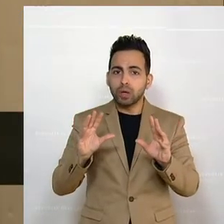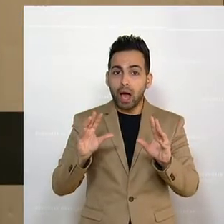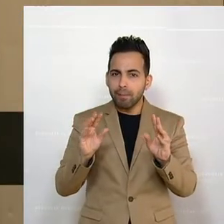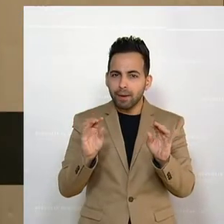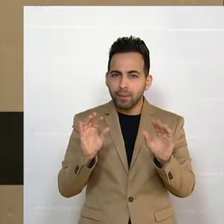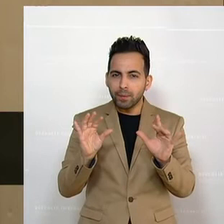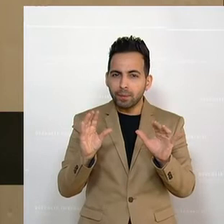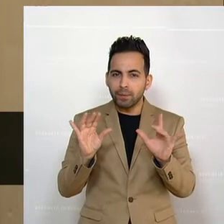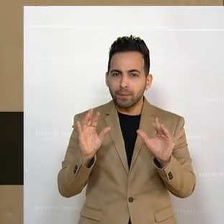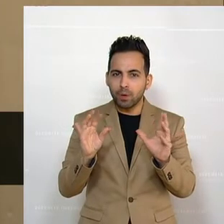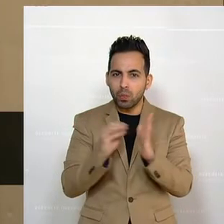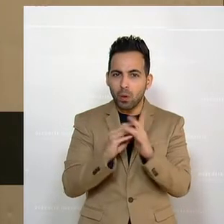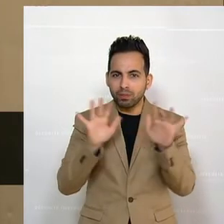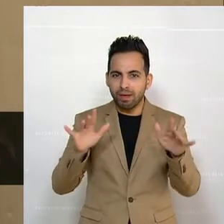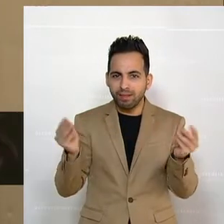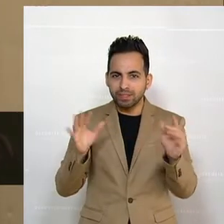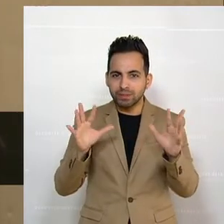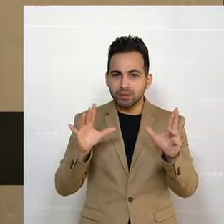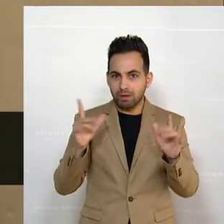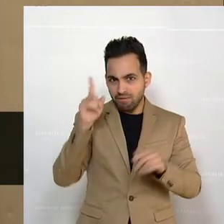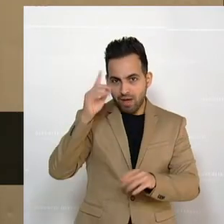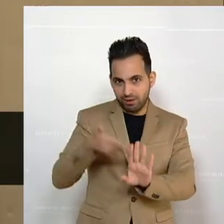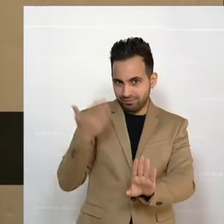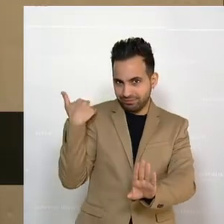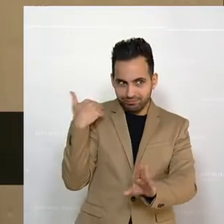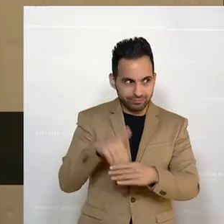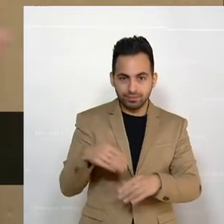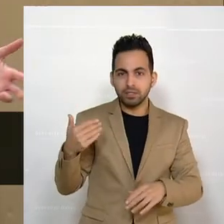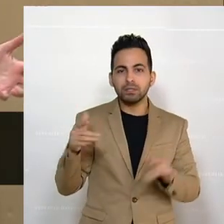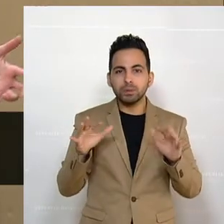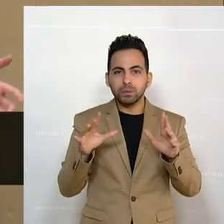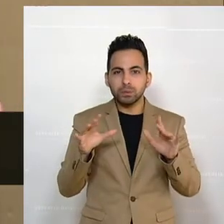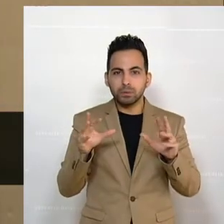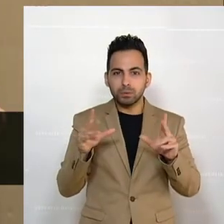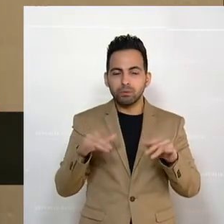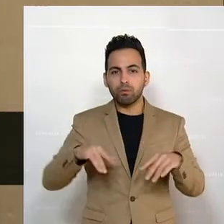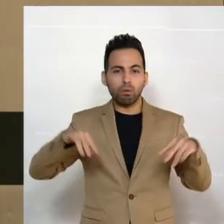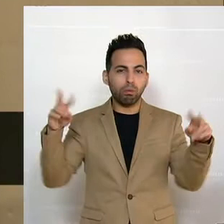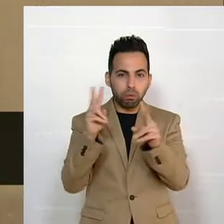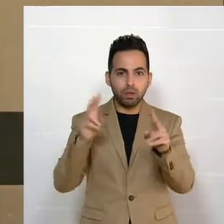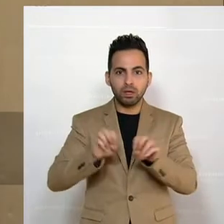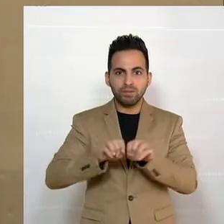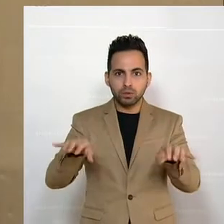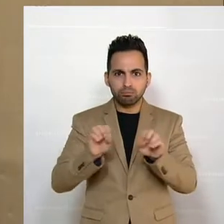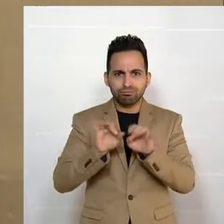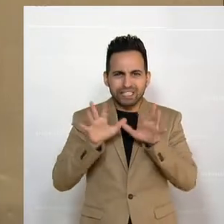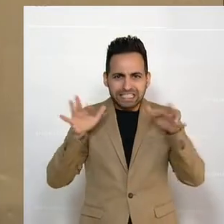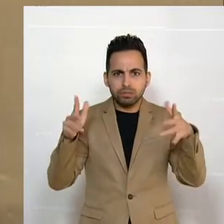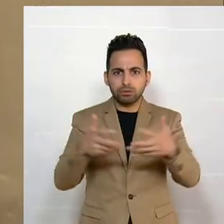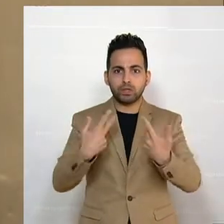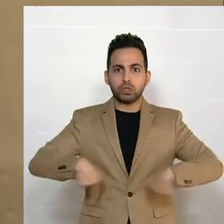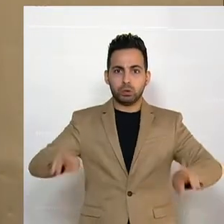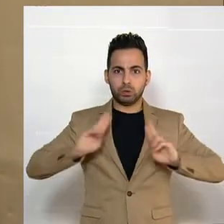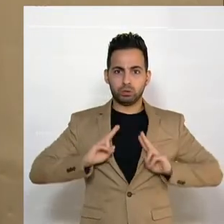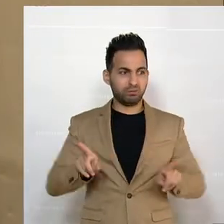noch nicht vorbei. Und wir wissen, gerade wie in der Vergangenheit, wie unberechenbar der Virus ist, so unberechenbar